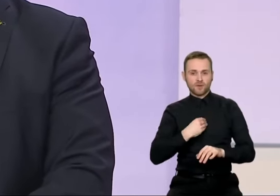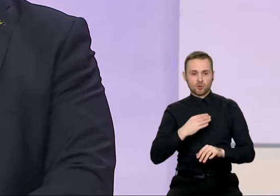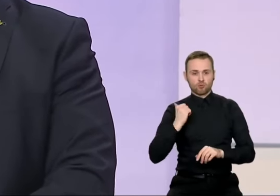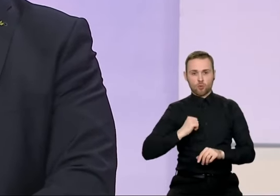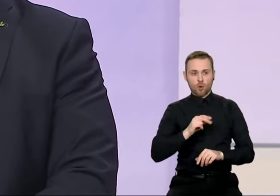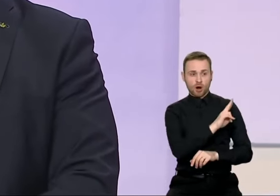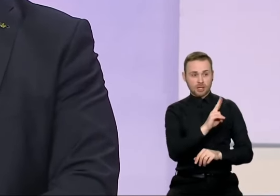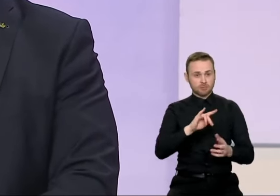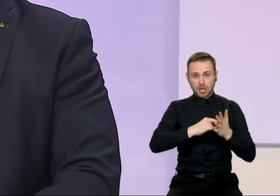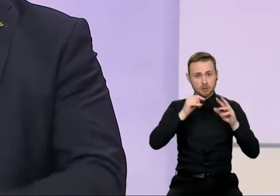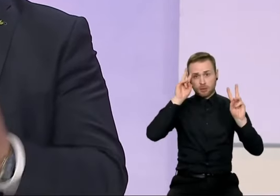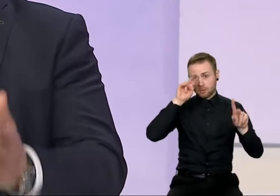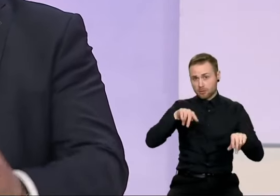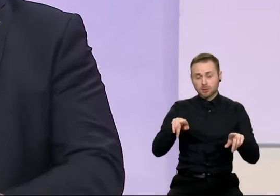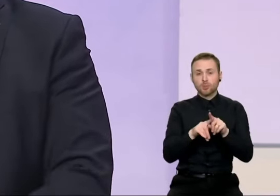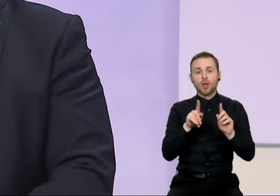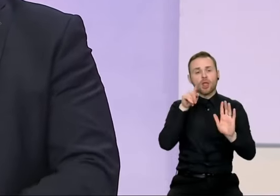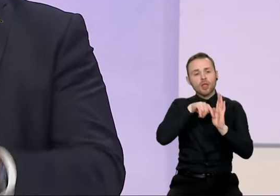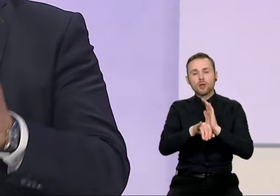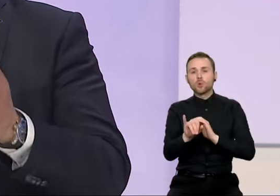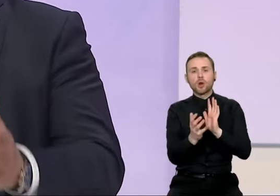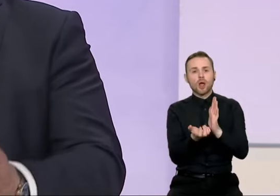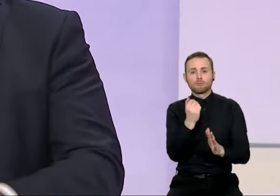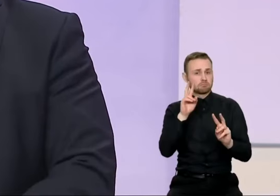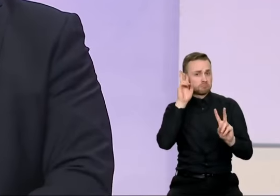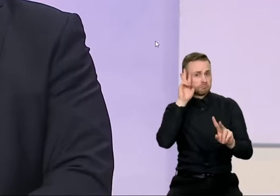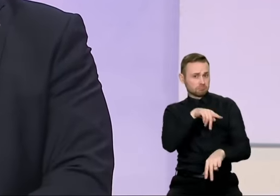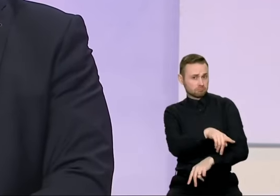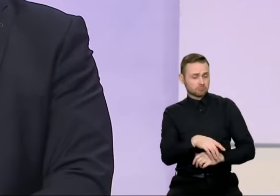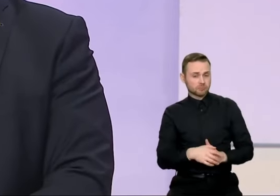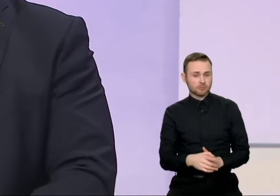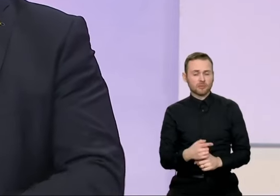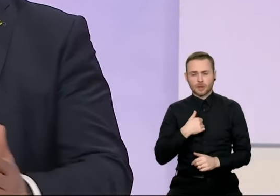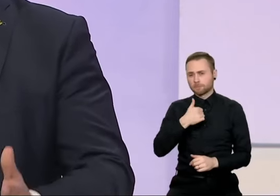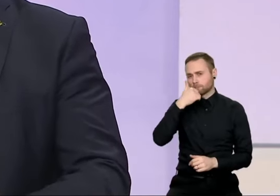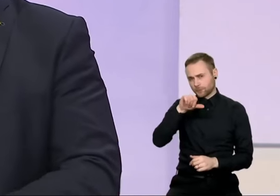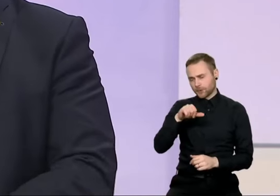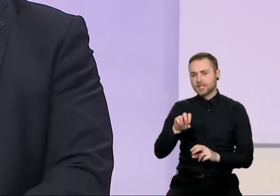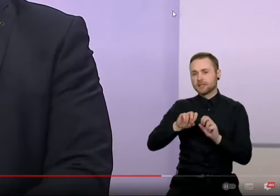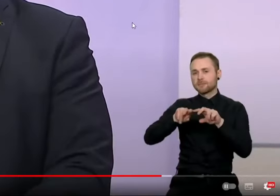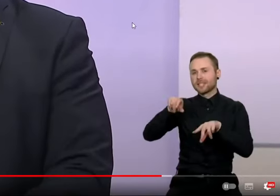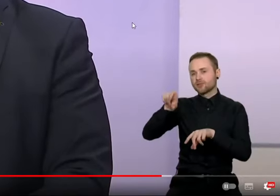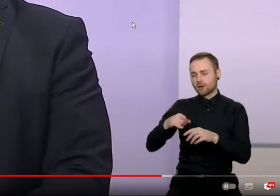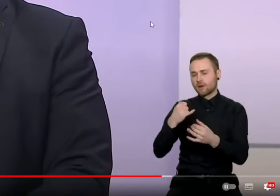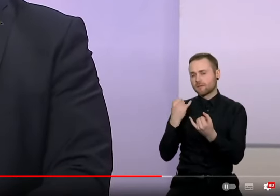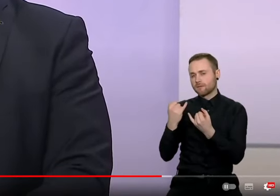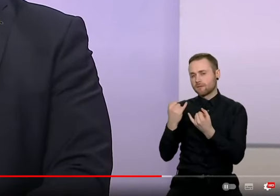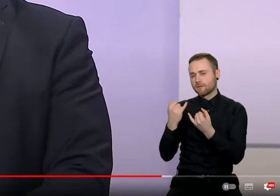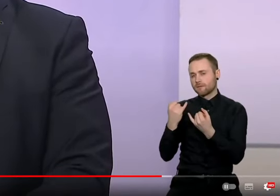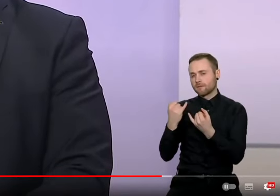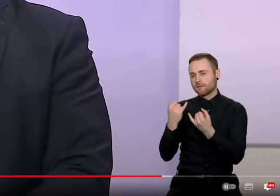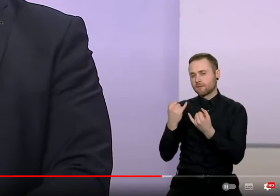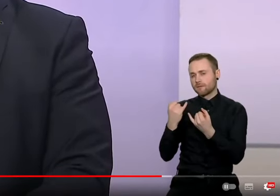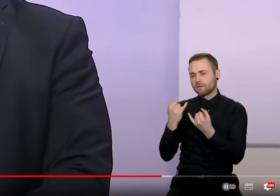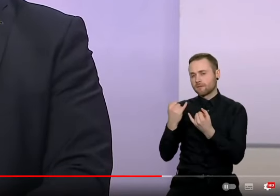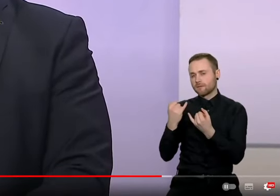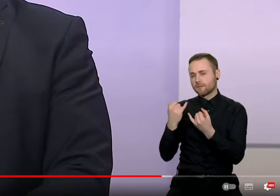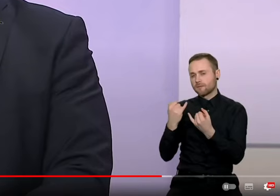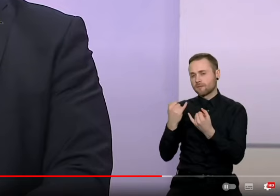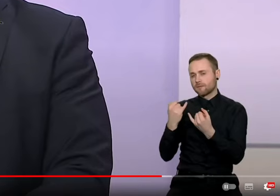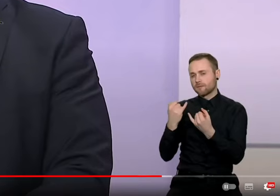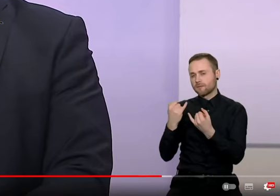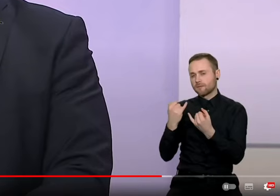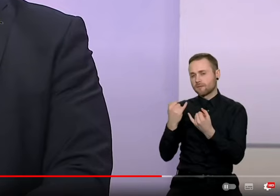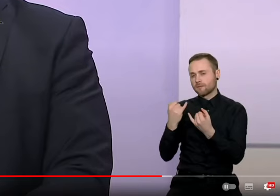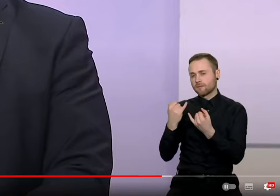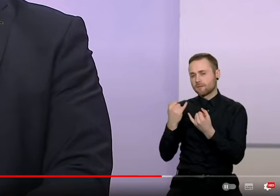nežino tokio plano ir net nežino, kur įrasti. Tai vienas dalykas. Man teko kalbėti su specialistais, tai yra prieš geršinės saugos ir panašiai. Nežinau kaip jūs, bet